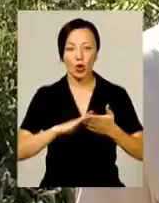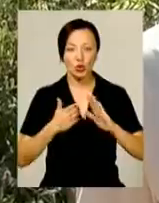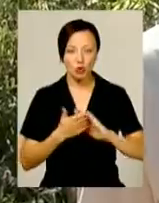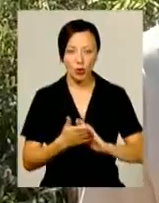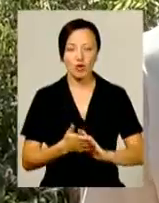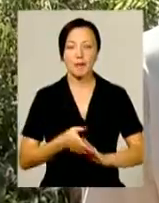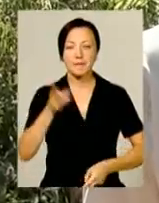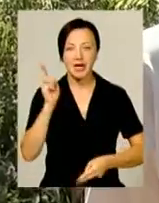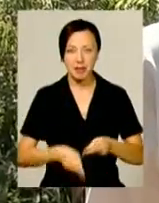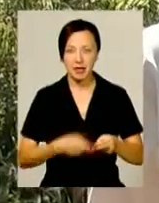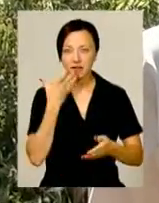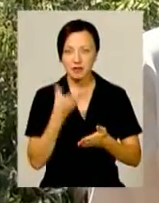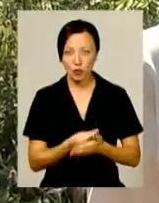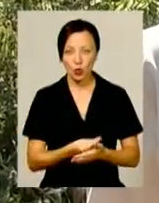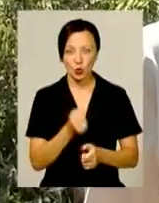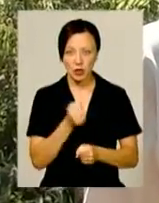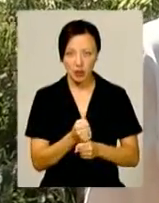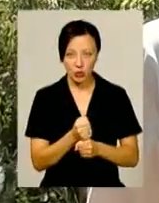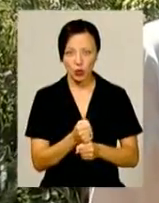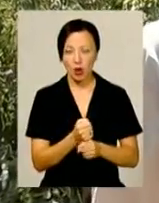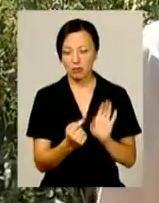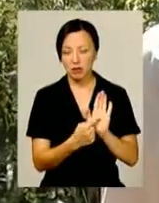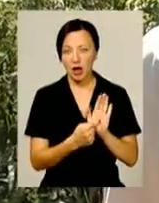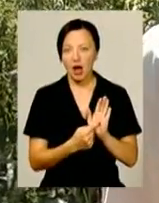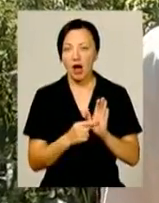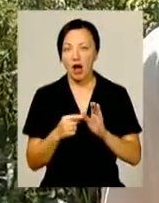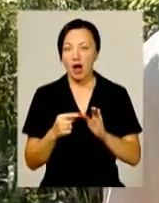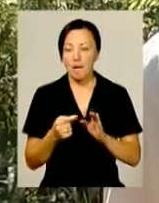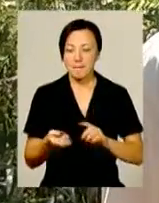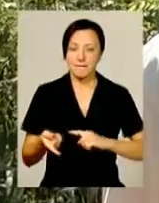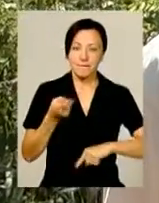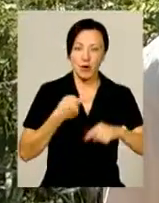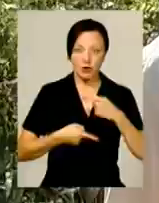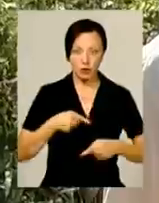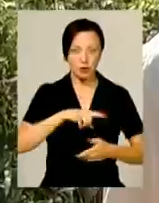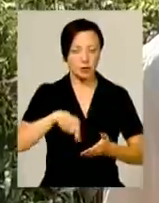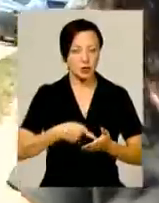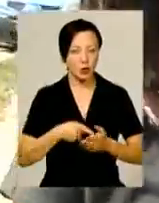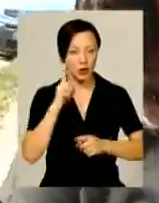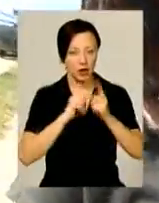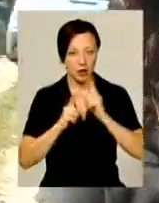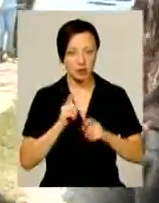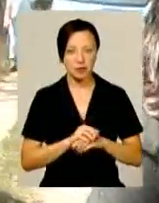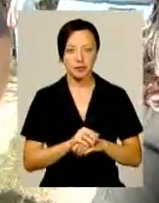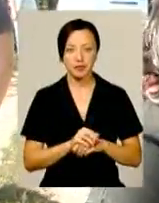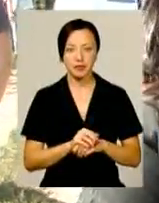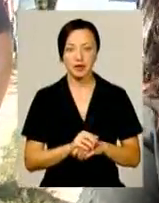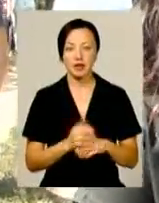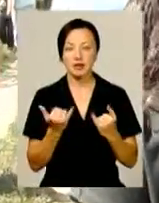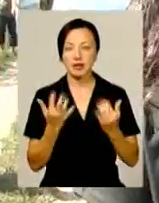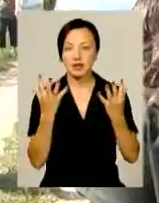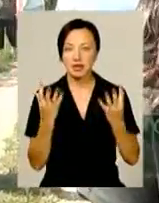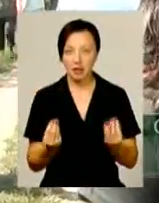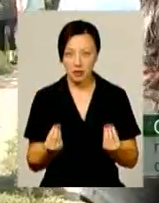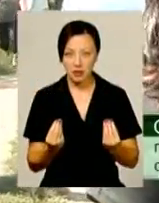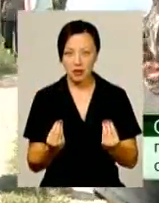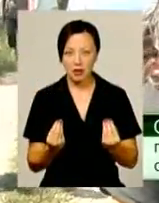припинив свою дію, утримання притулку назад повернулося до міської ради. Пан Мозорук зараз, на даний момент, наскільки